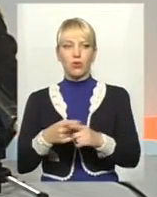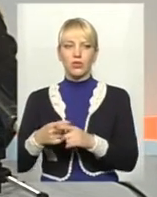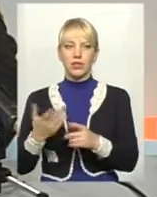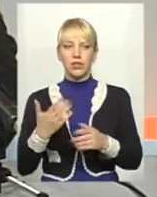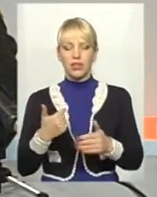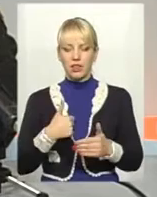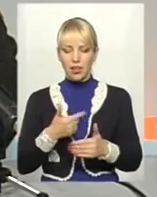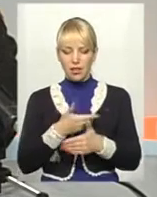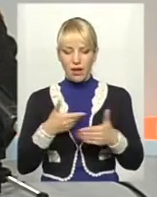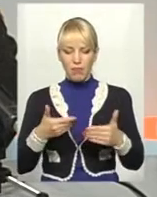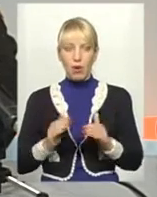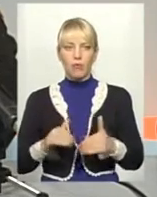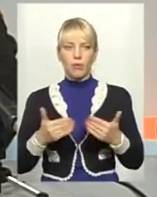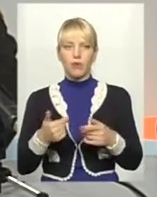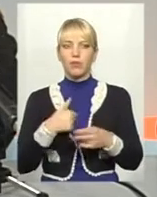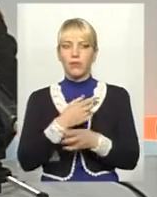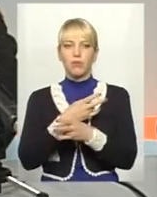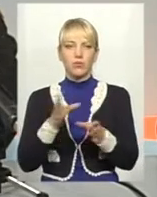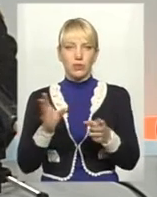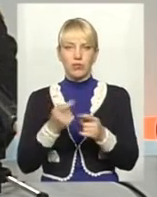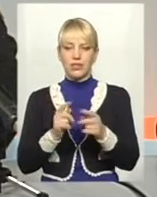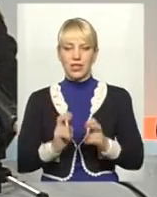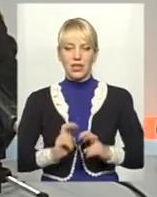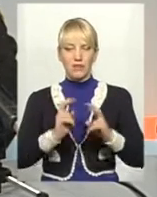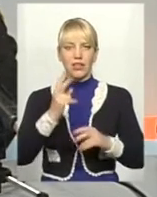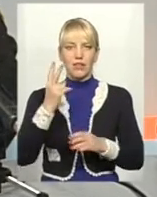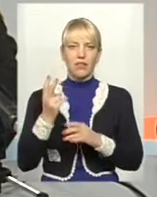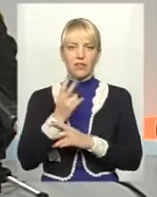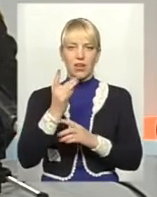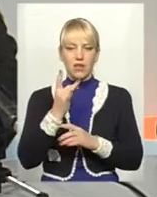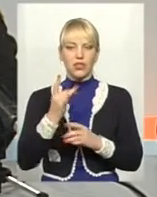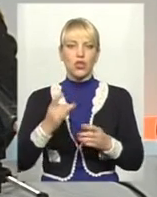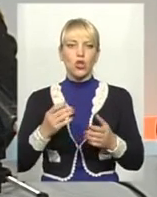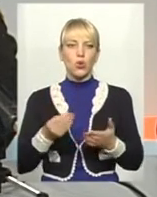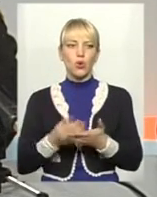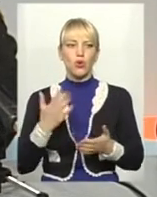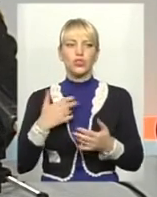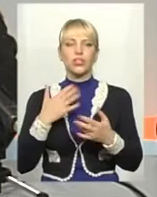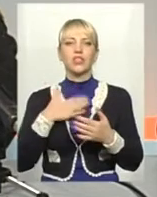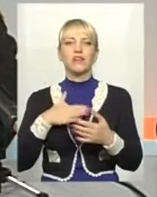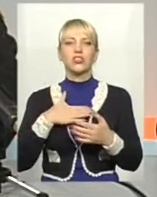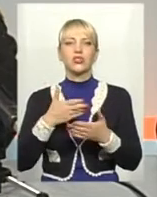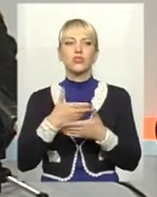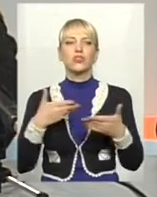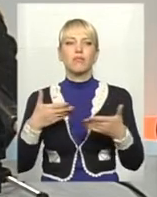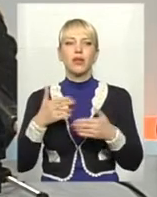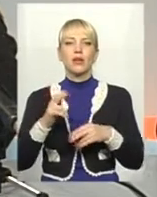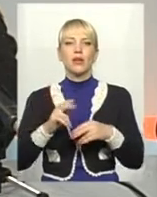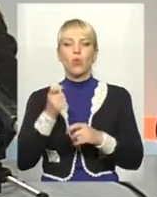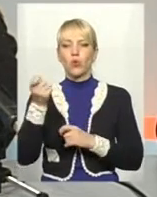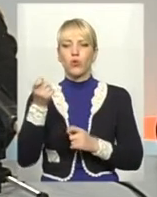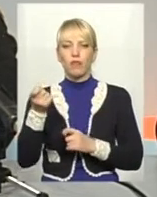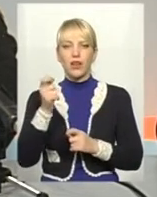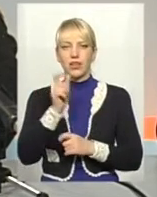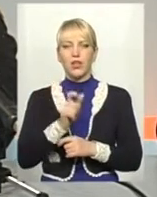Але нам не треба цього ліфта. Він в два рази дорожче, по-перше. По-друге, навіщо нам годувати людей і гроші